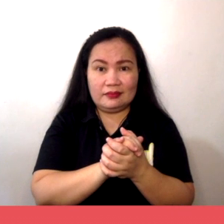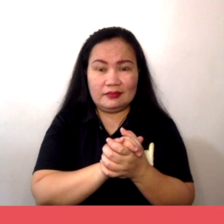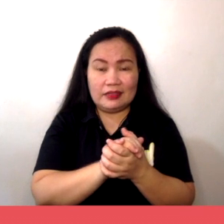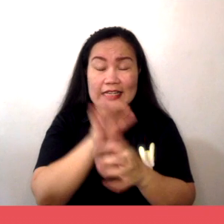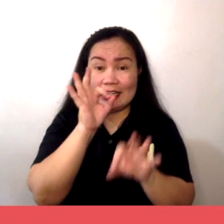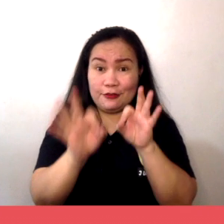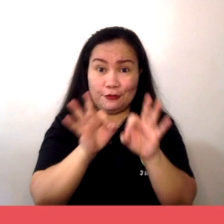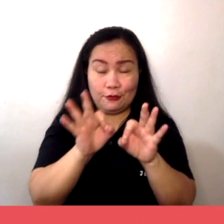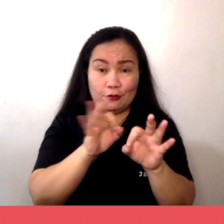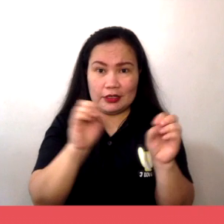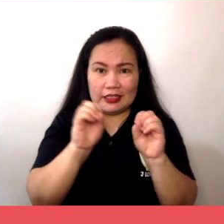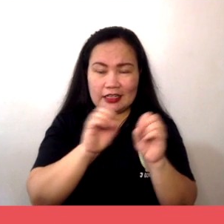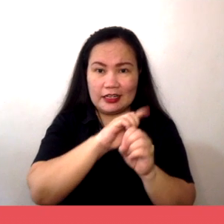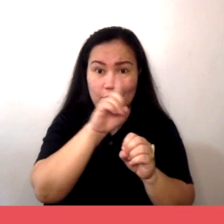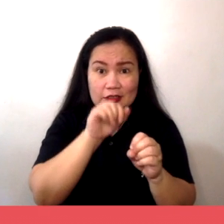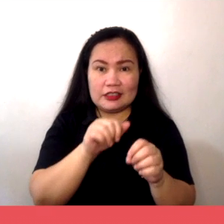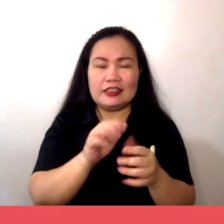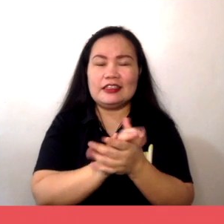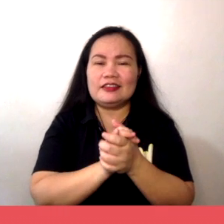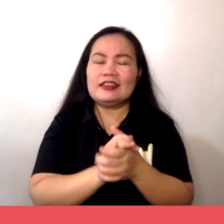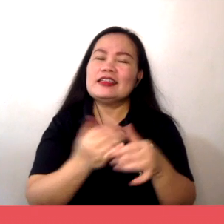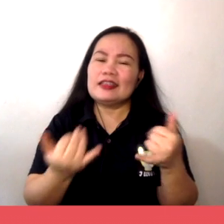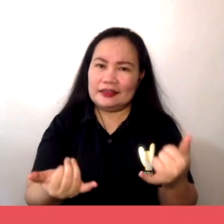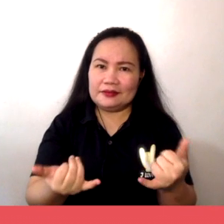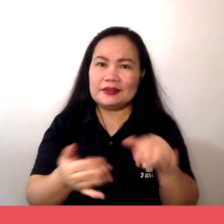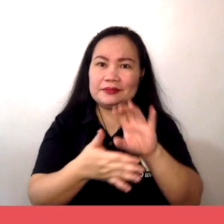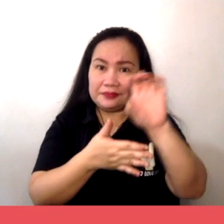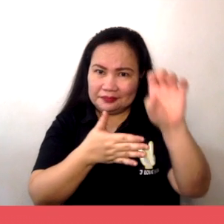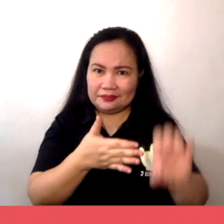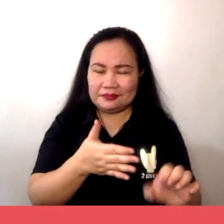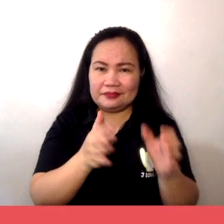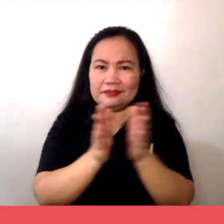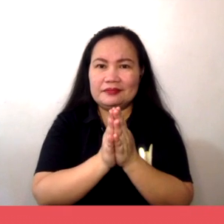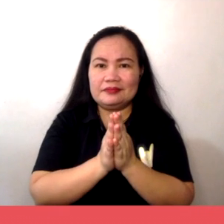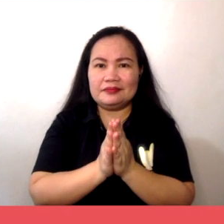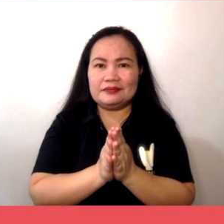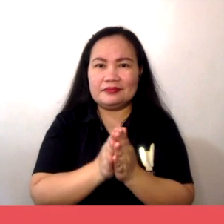Kung wala, sige, hagan dito na lamang. Paalam!